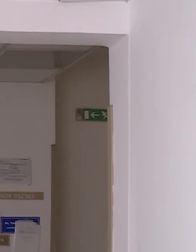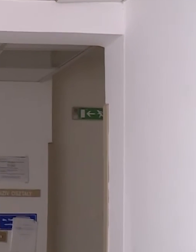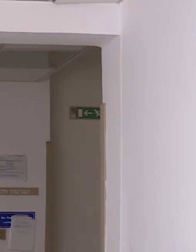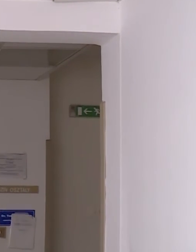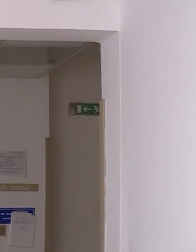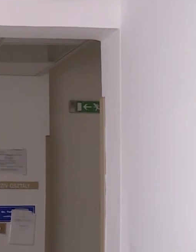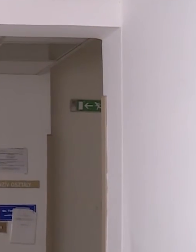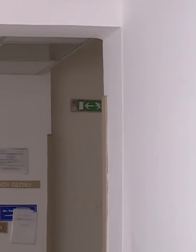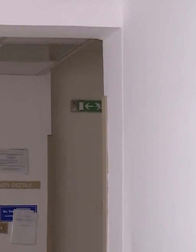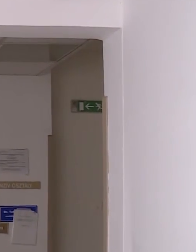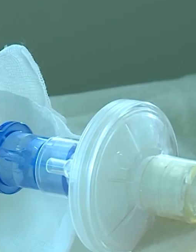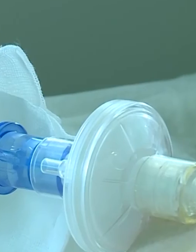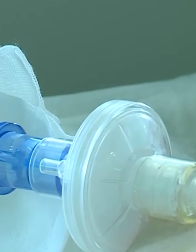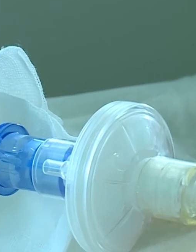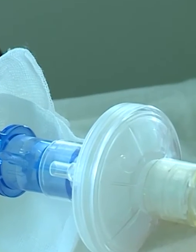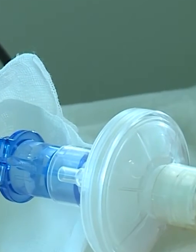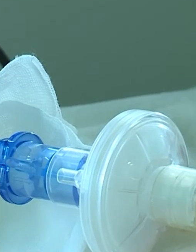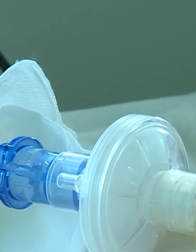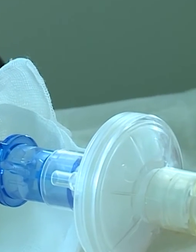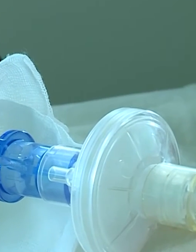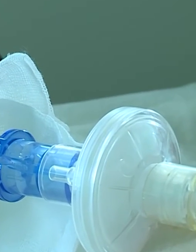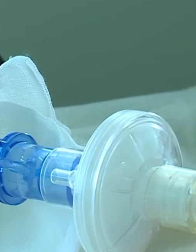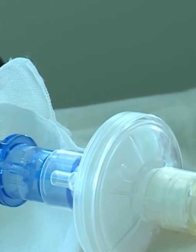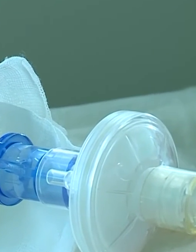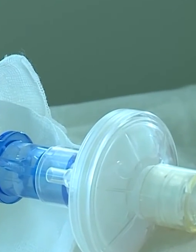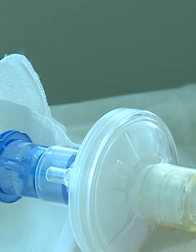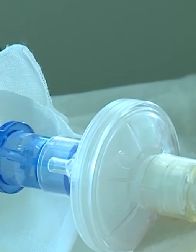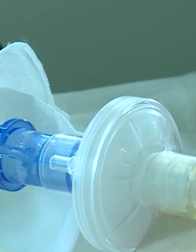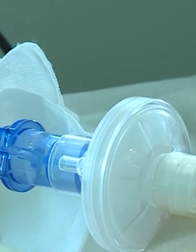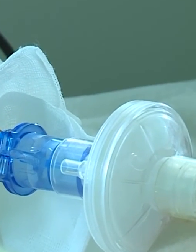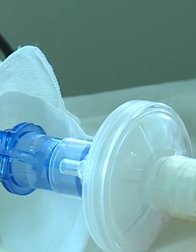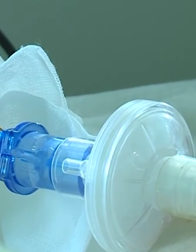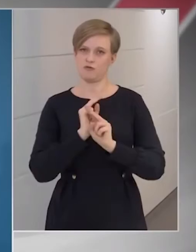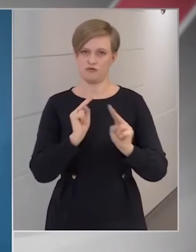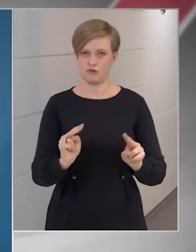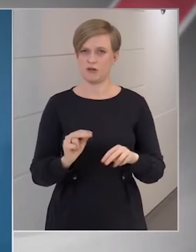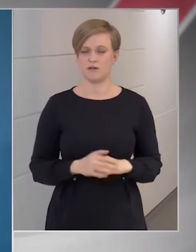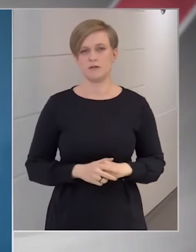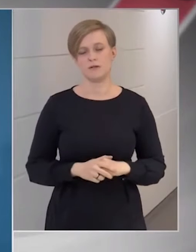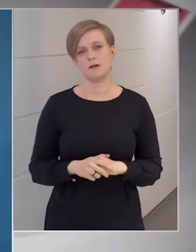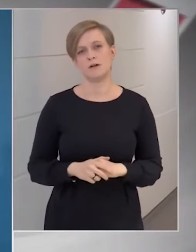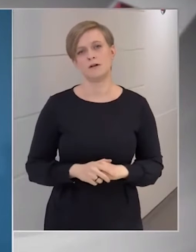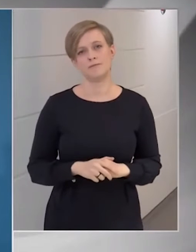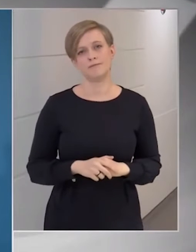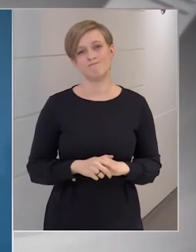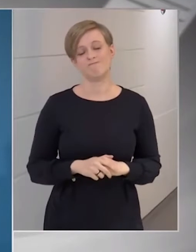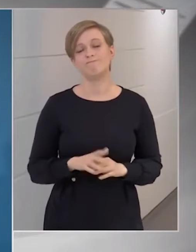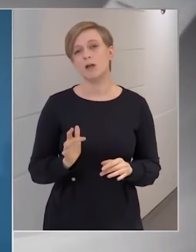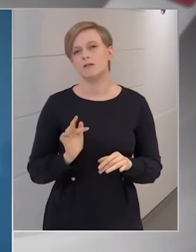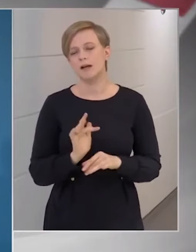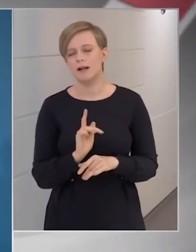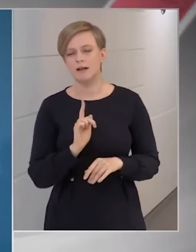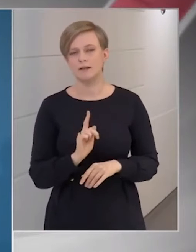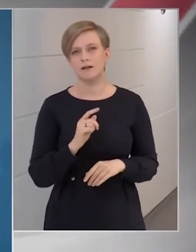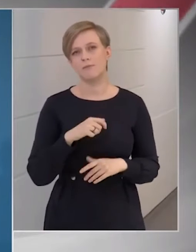kapcsolatban. Az eddigi eredmények alapján sokkal fertőzőbb és sokkal súlyosabb tünetekkel jár. A járvány első hullámában 1000-ből